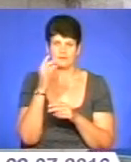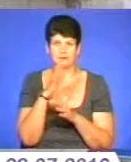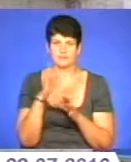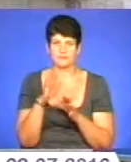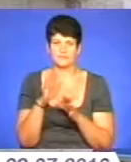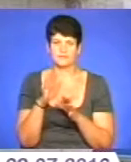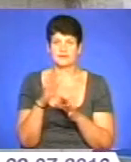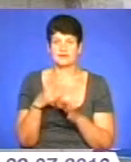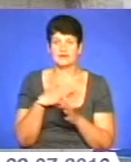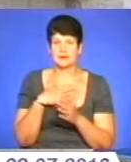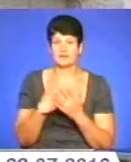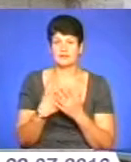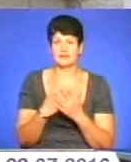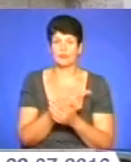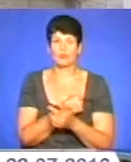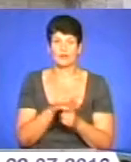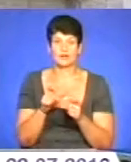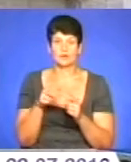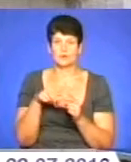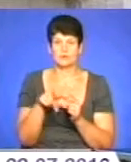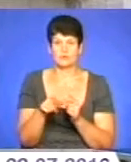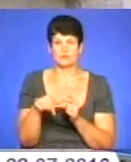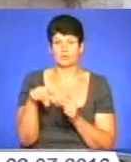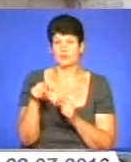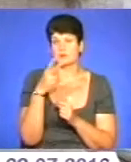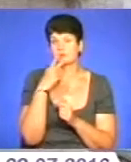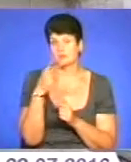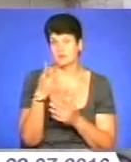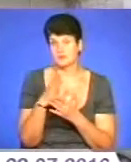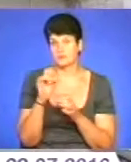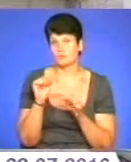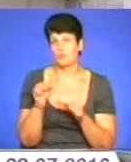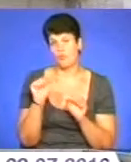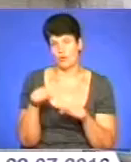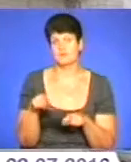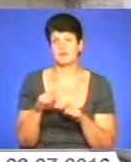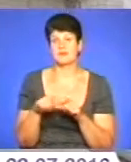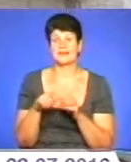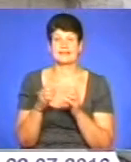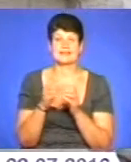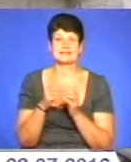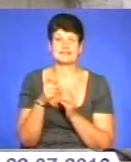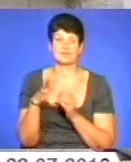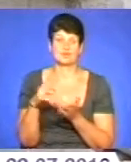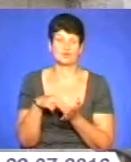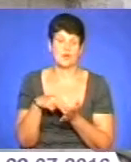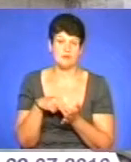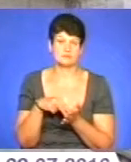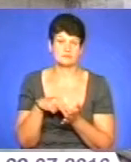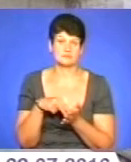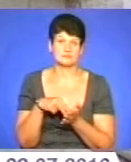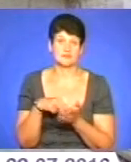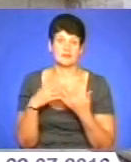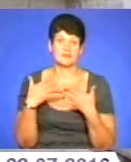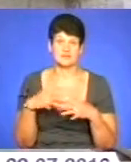здається. Ну, я, наприклад, поліклініку не пішов, а тут проходив поруч, дивлюся, є така можливість. Та можна перевіритися. Ну, 10 хвилин постояв і вже якось